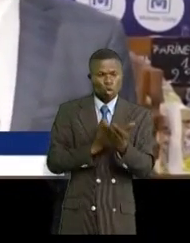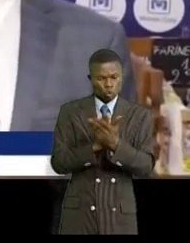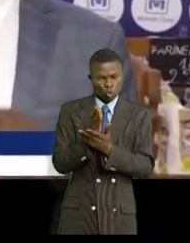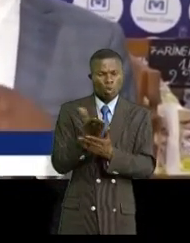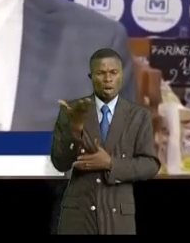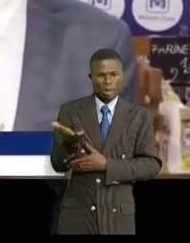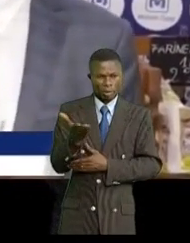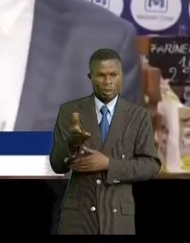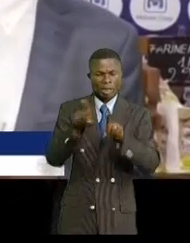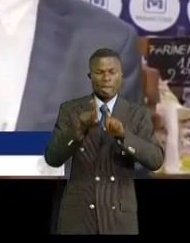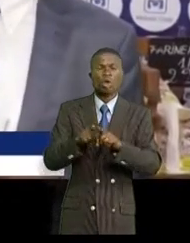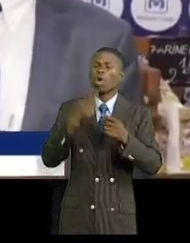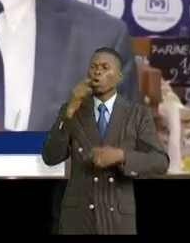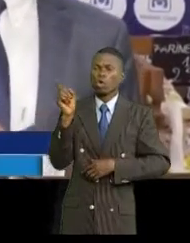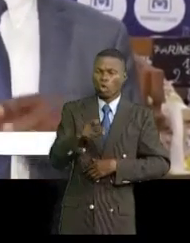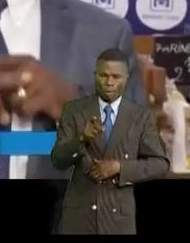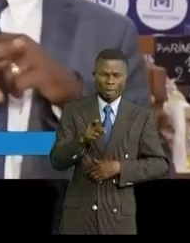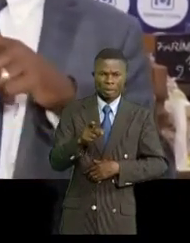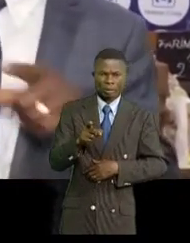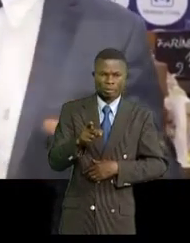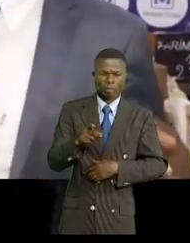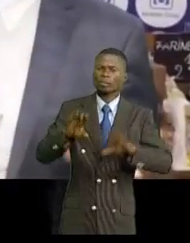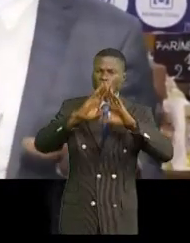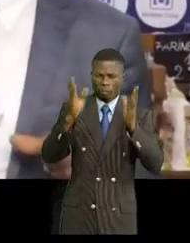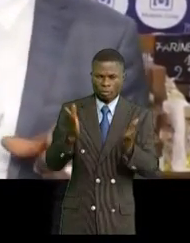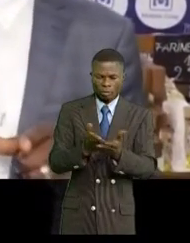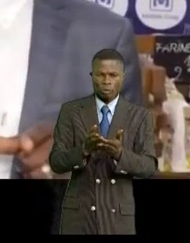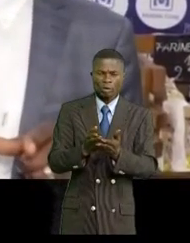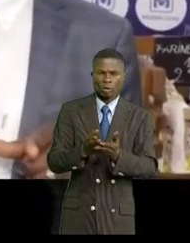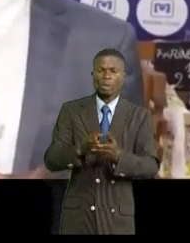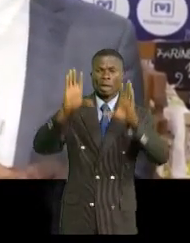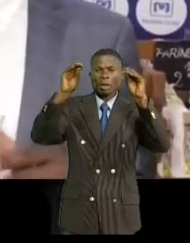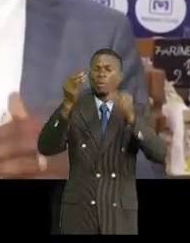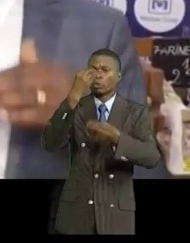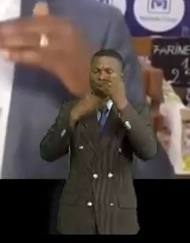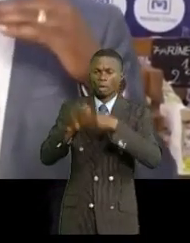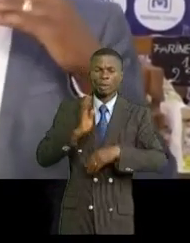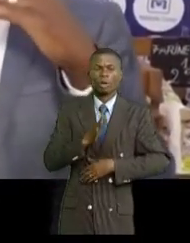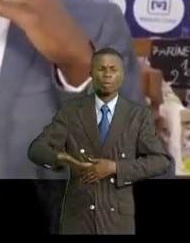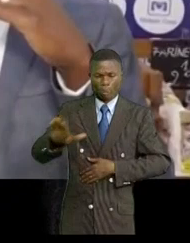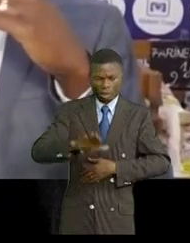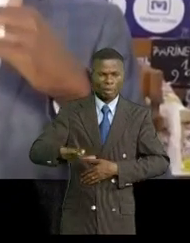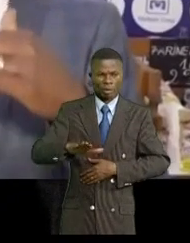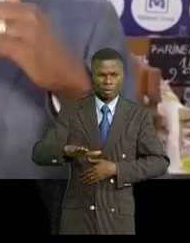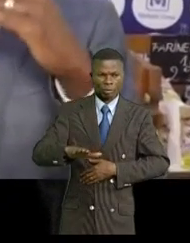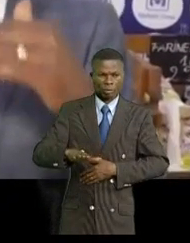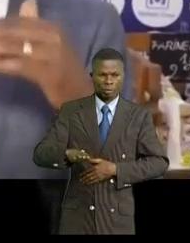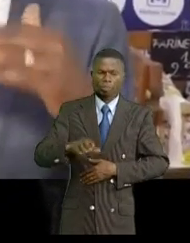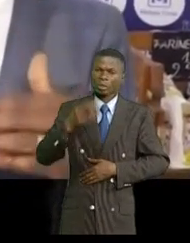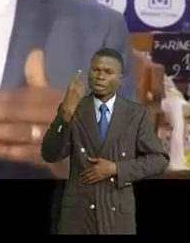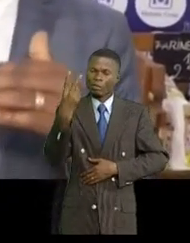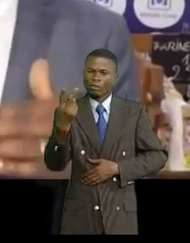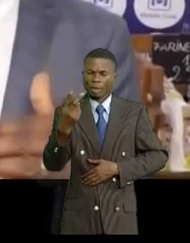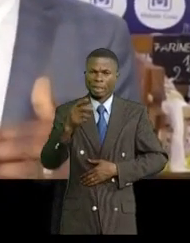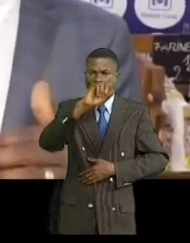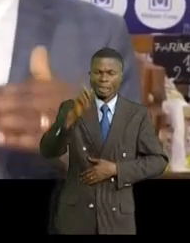nous allons même exiger au niveau de toutes les alimentations de la République qu'au moins 20 à 30